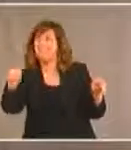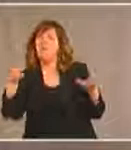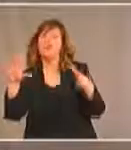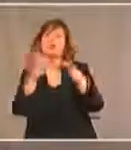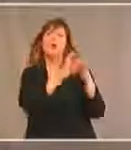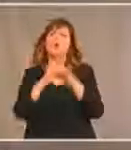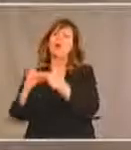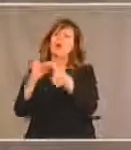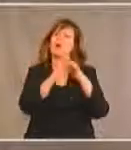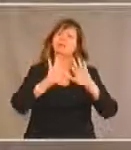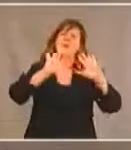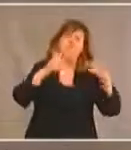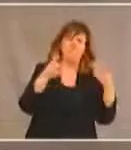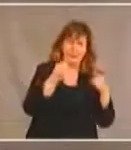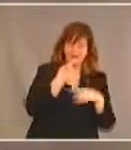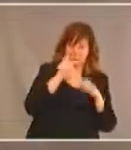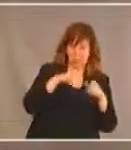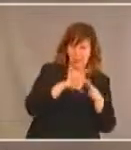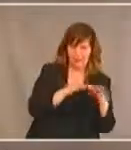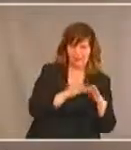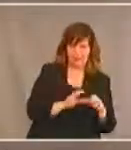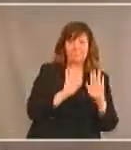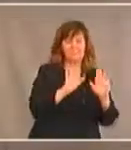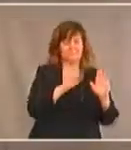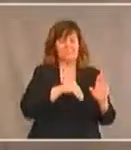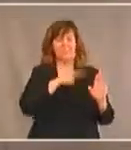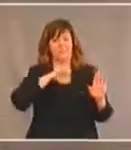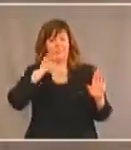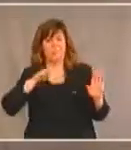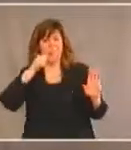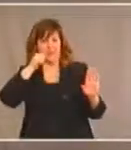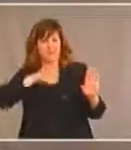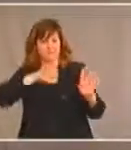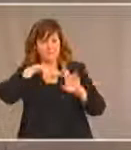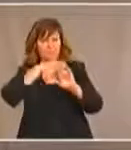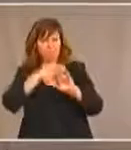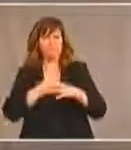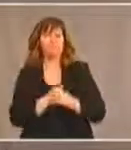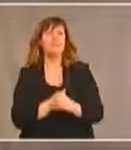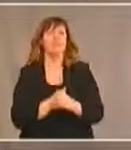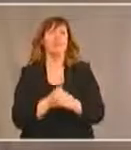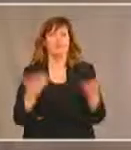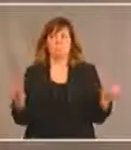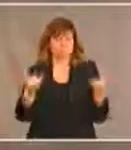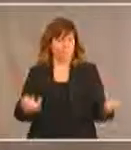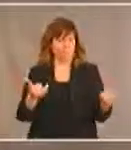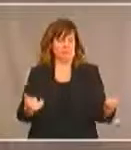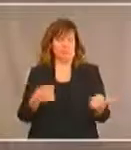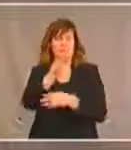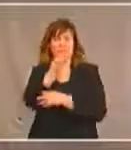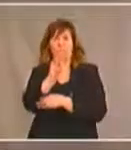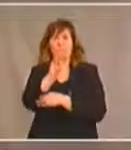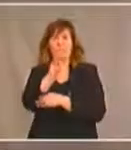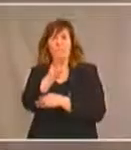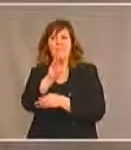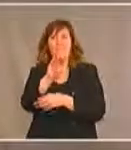pour ce qui est de ce processus, ce webinaire est le début, en fait, d'un processus, comme je l'ai déjà dit en